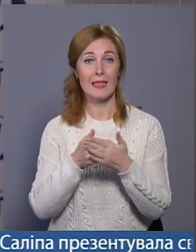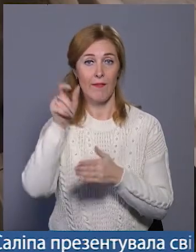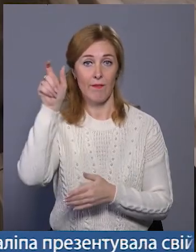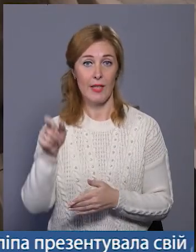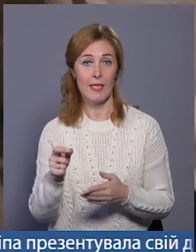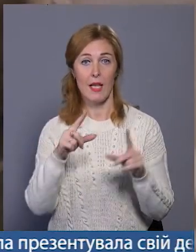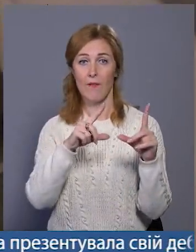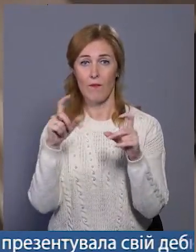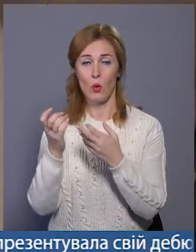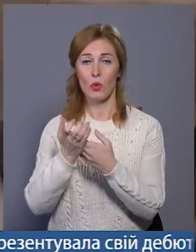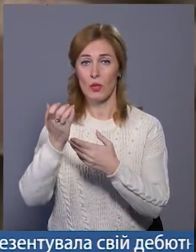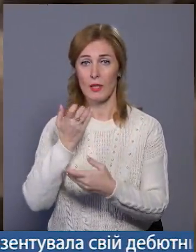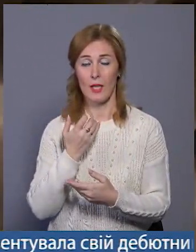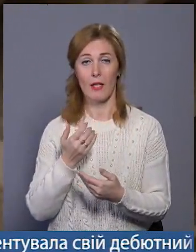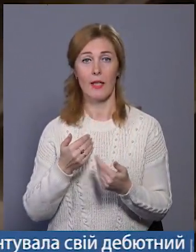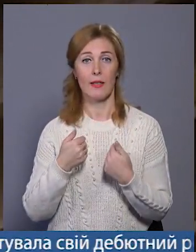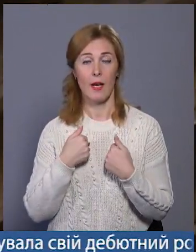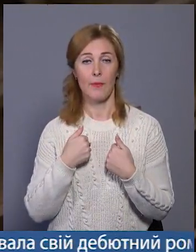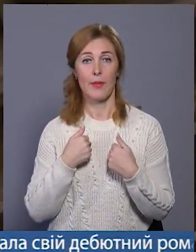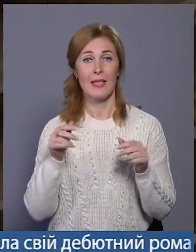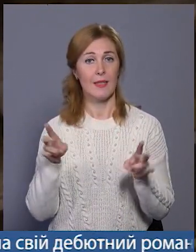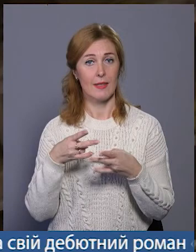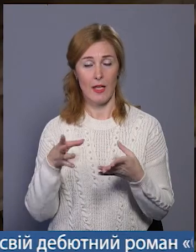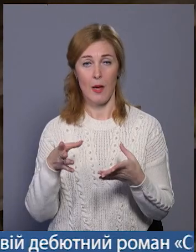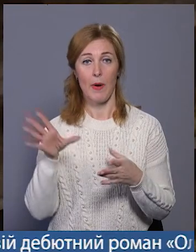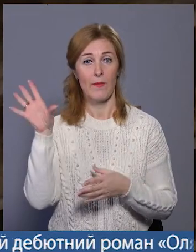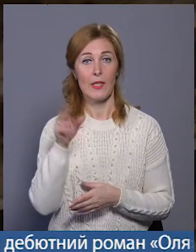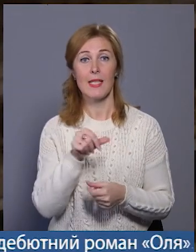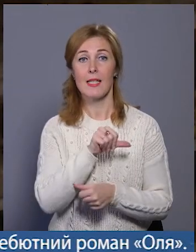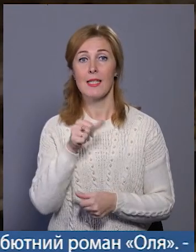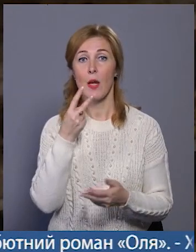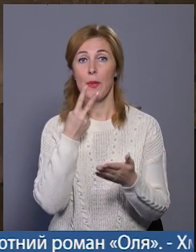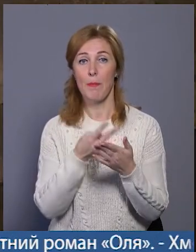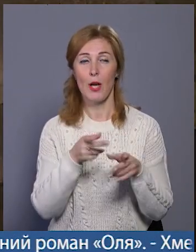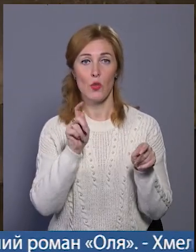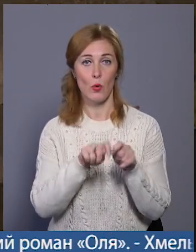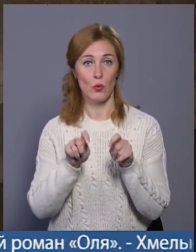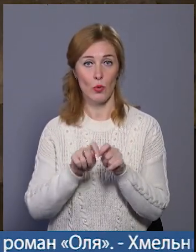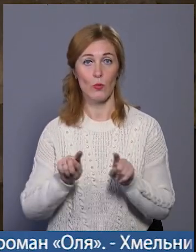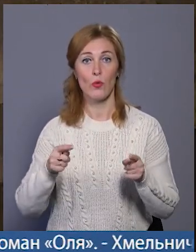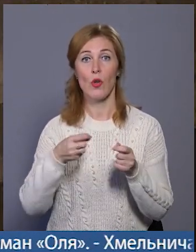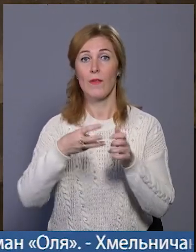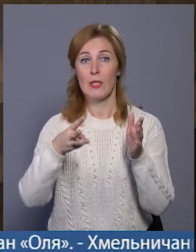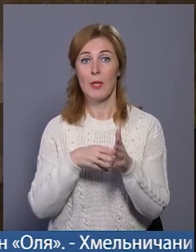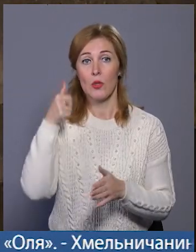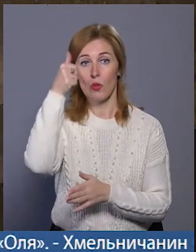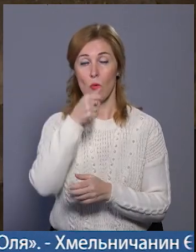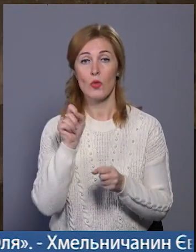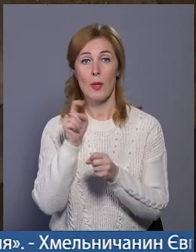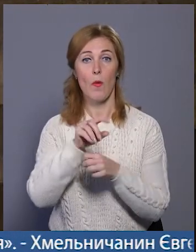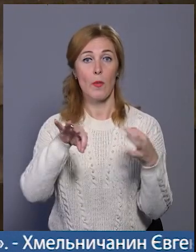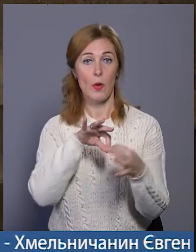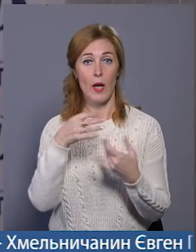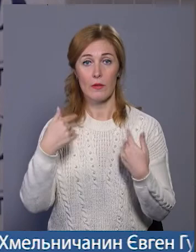фотографії. Нам фотографії скидати не треба, ми все бачимо, все контролюємо, тому що у 2018 році замовили проєкт, його зробили.